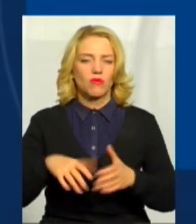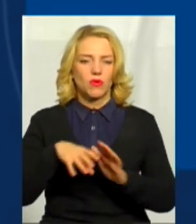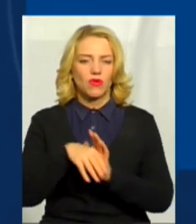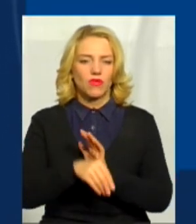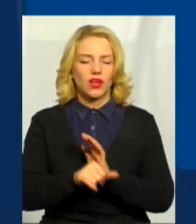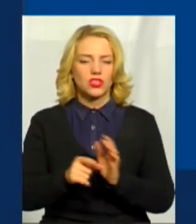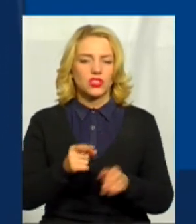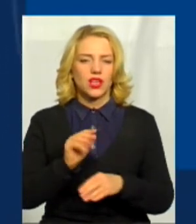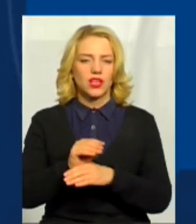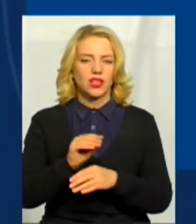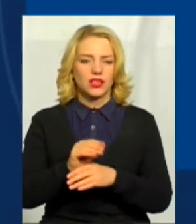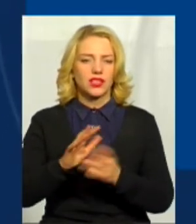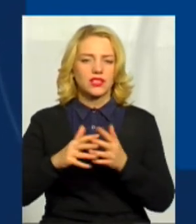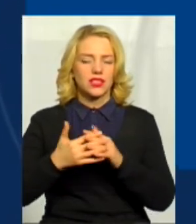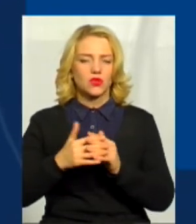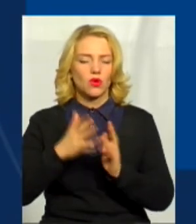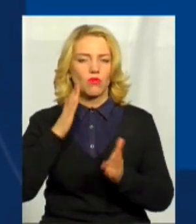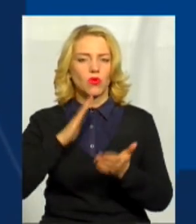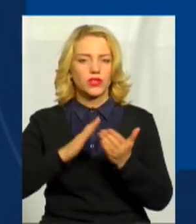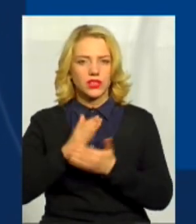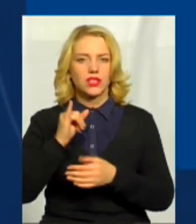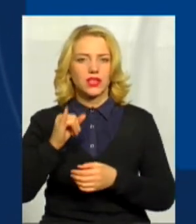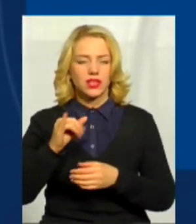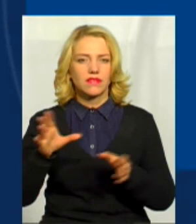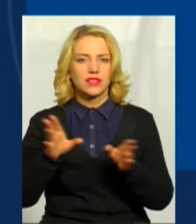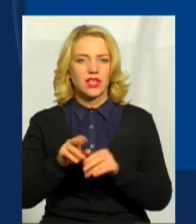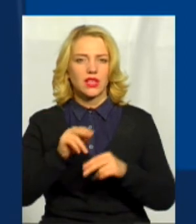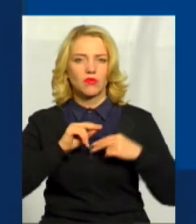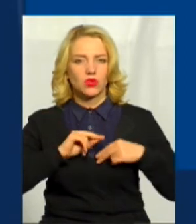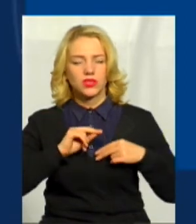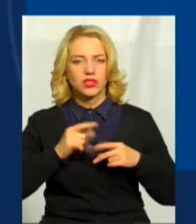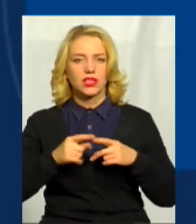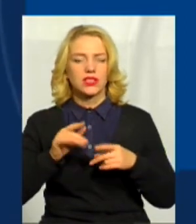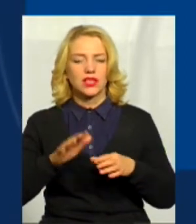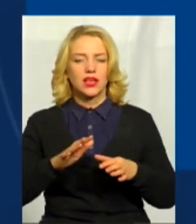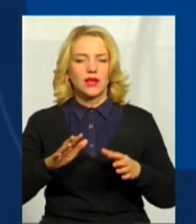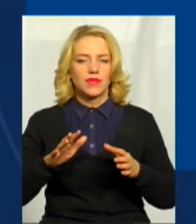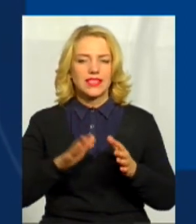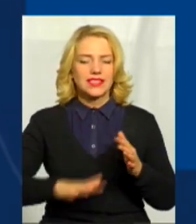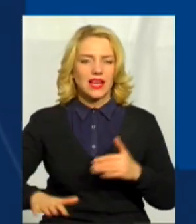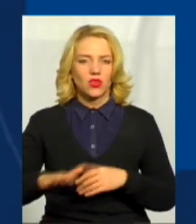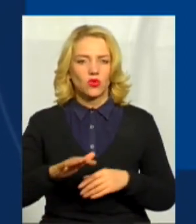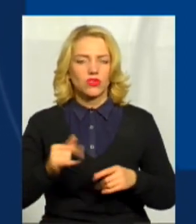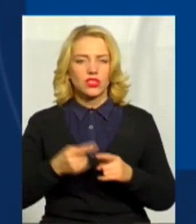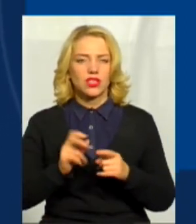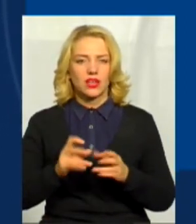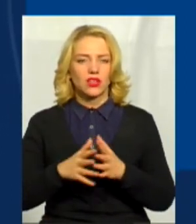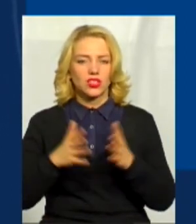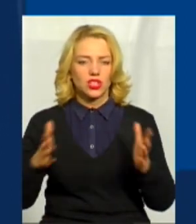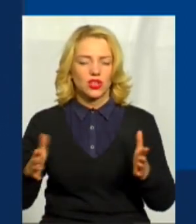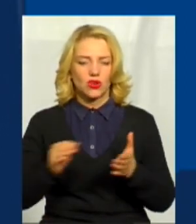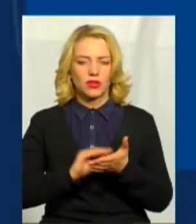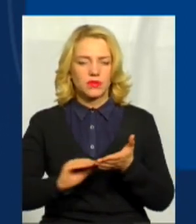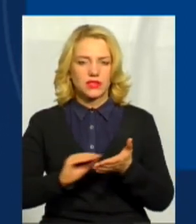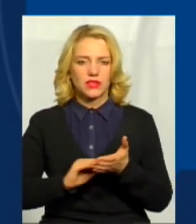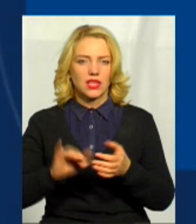і критиці з війської політики, взаємодією людини з сільським середовищем, як це широко окреслено дисциплінами